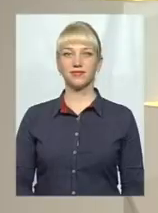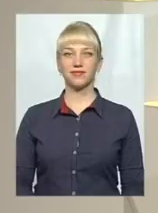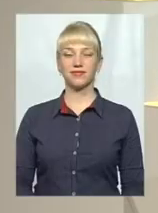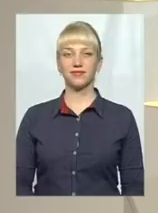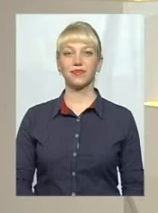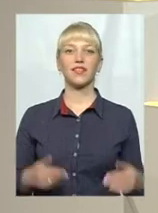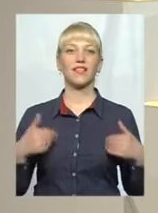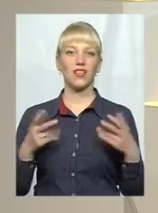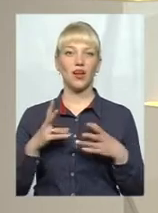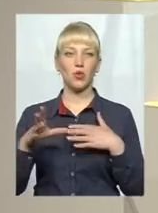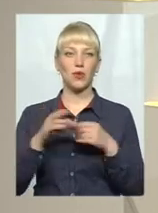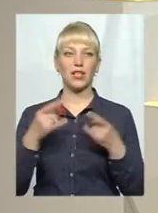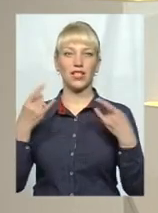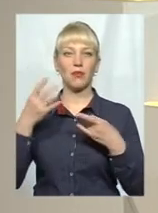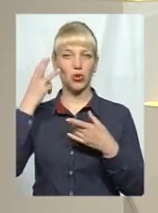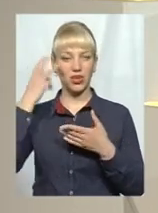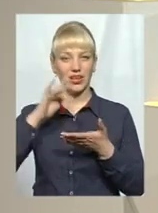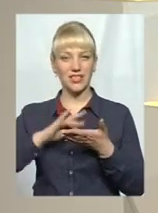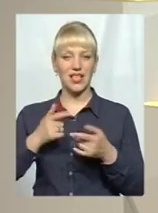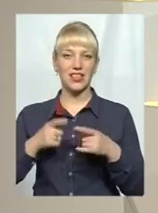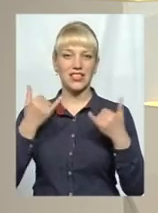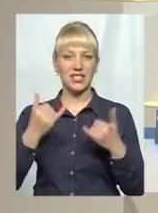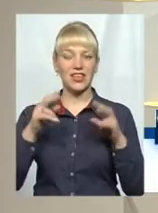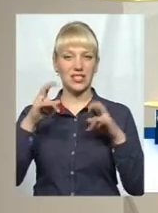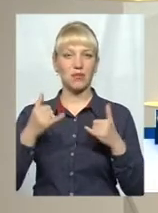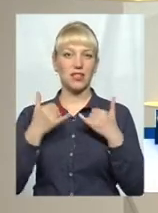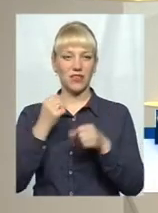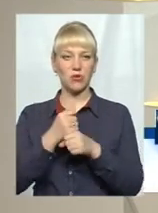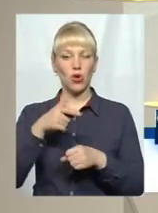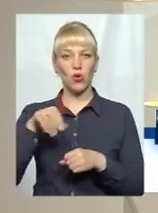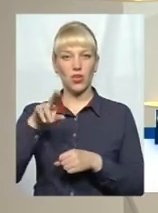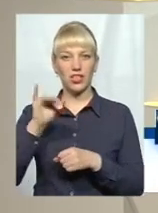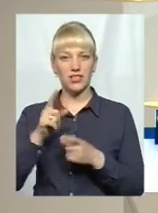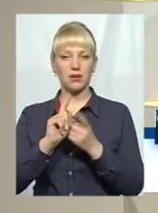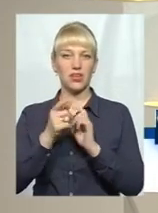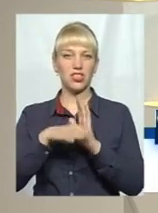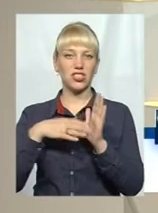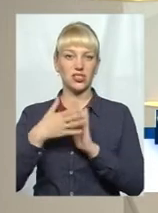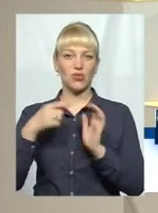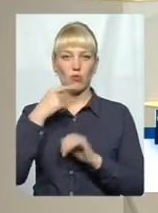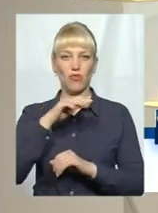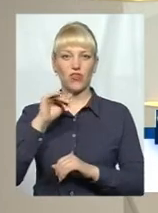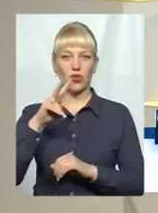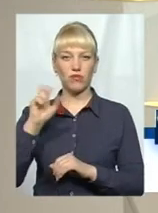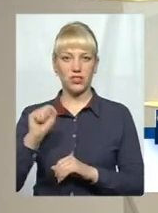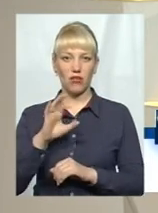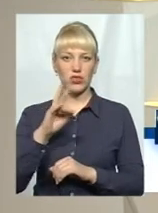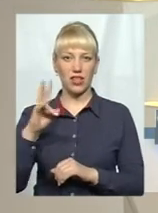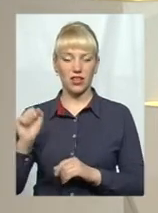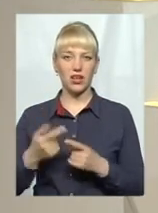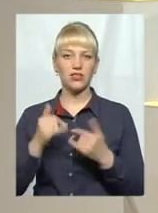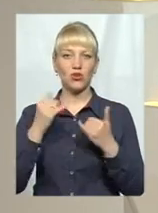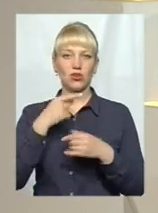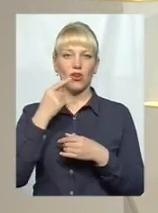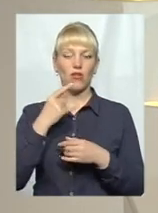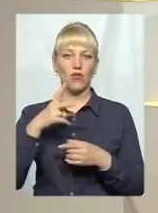Всі, хто приєднався до телеканалу Поділлі Центр, в ефірі тема. Для вас представить Володимир Гординський та Оксана Фіновська, перекладає на мову жестів. Сьогодні